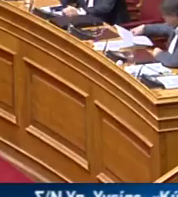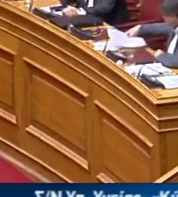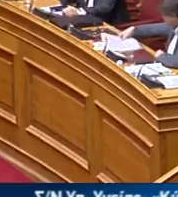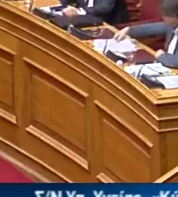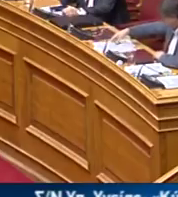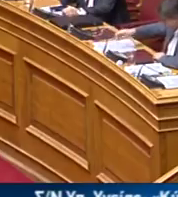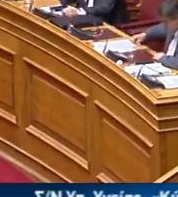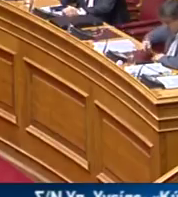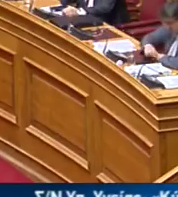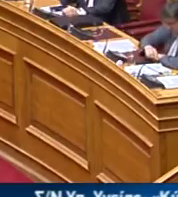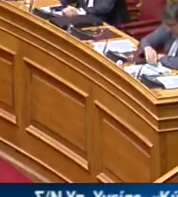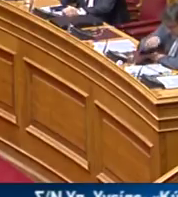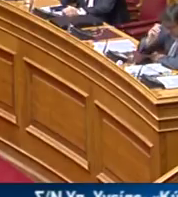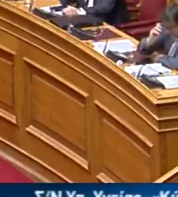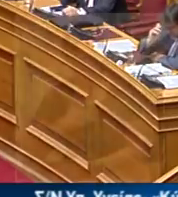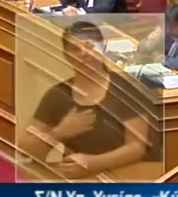Ευχαριστώ κύριε Πρόεδρε.